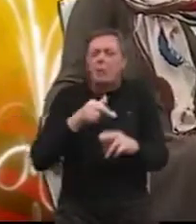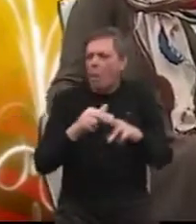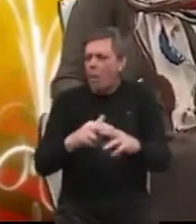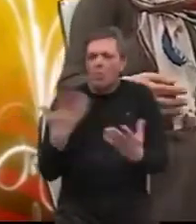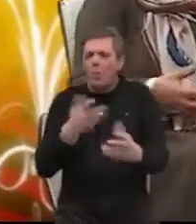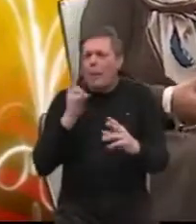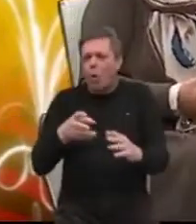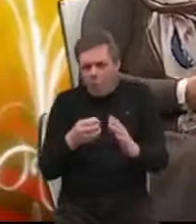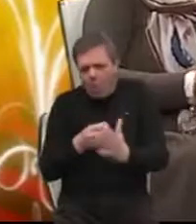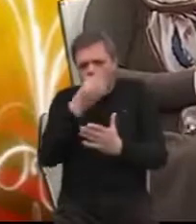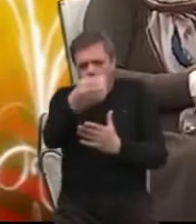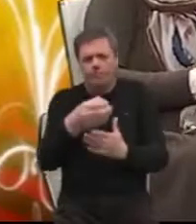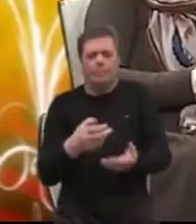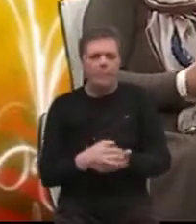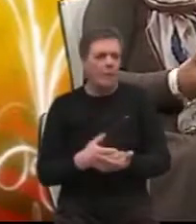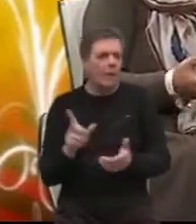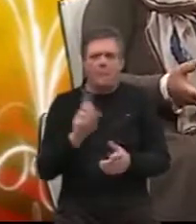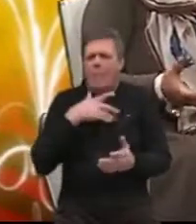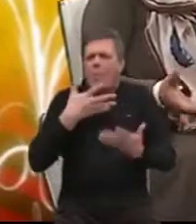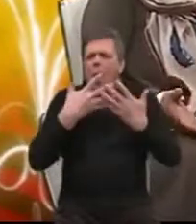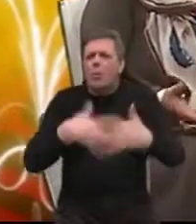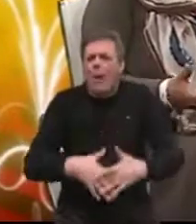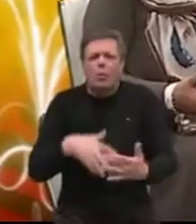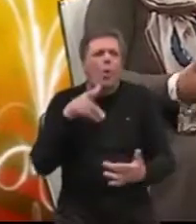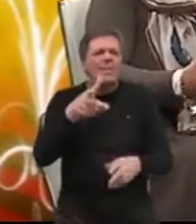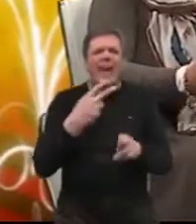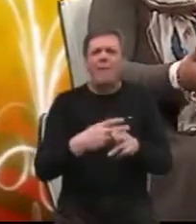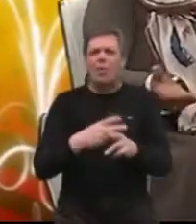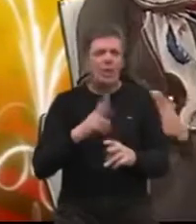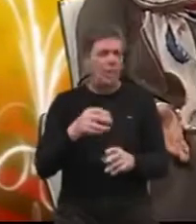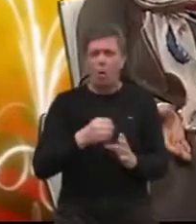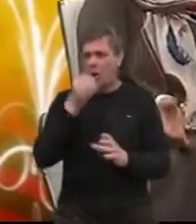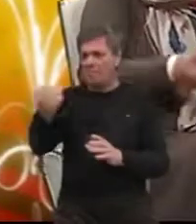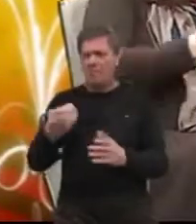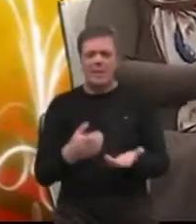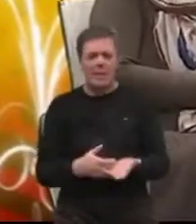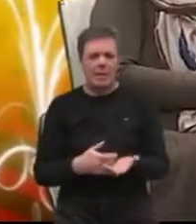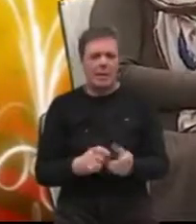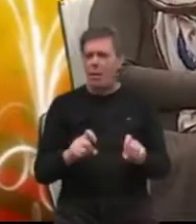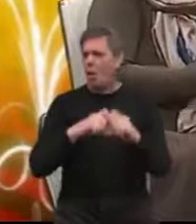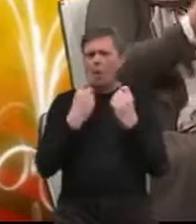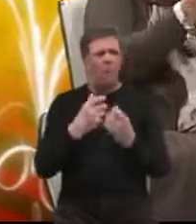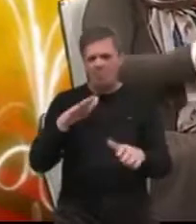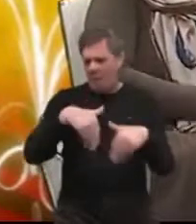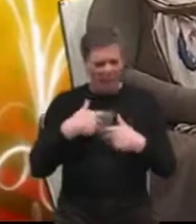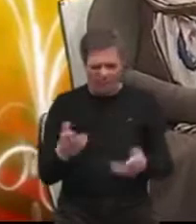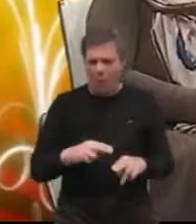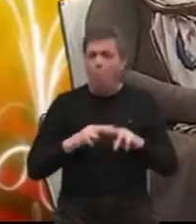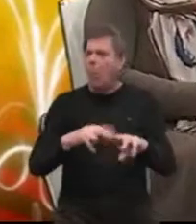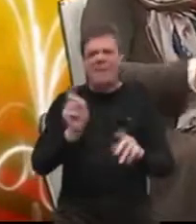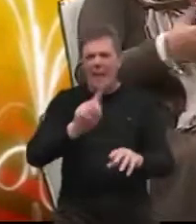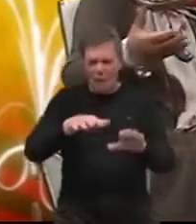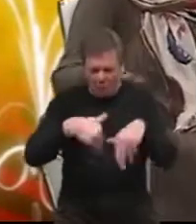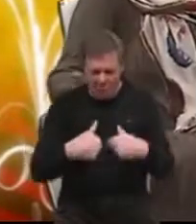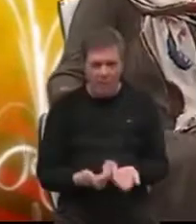nemamo. Ali nemamo niti automatiku u kojem se takav bolestnik negdje može smjestiti. Domovi ga neće. Bolnica ga